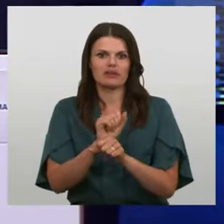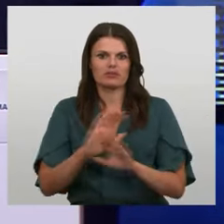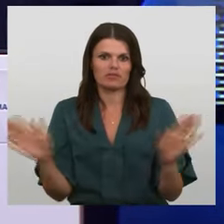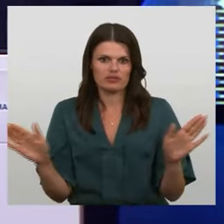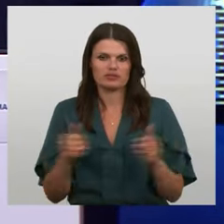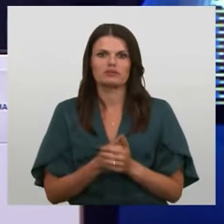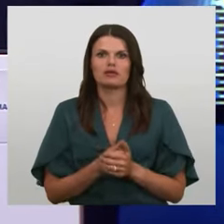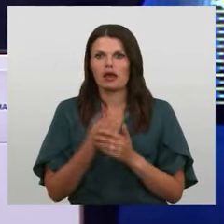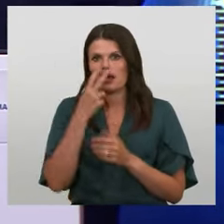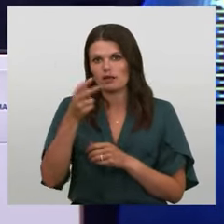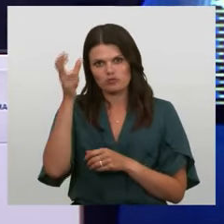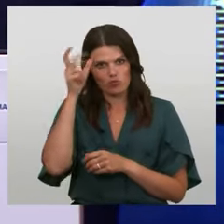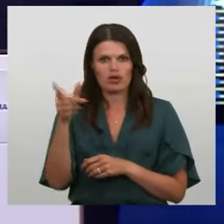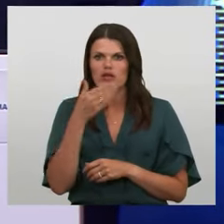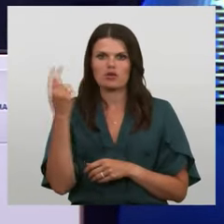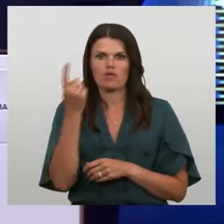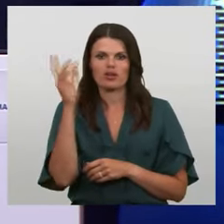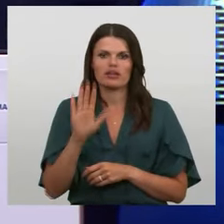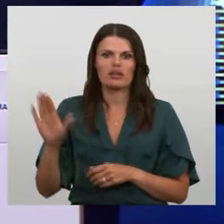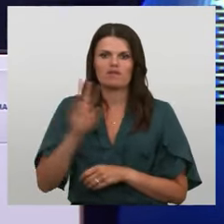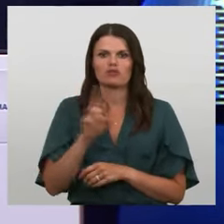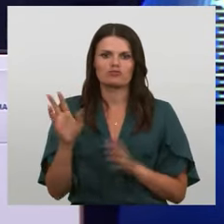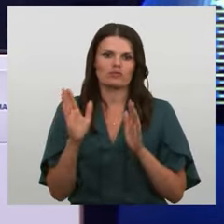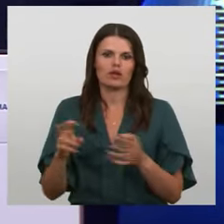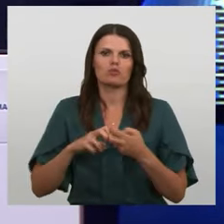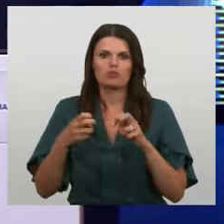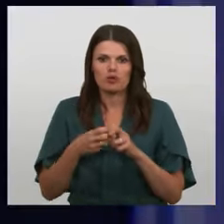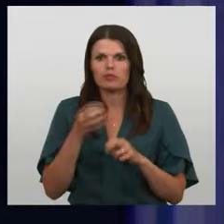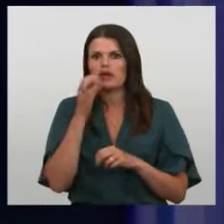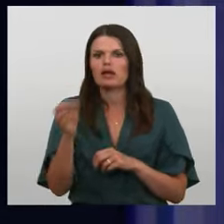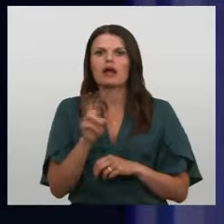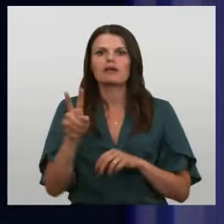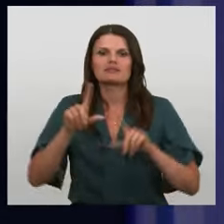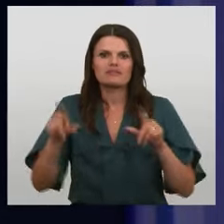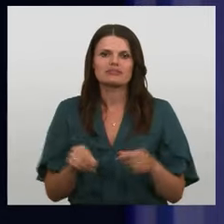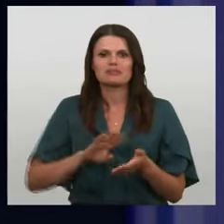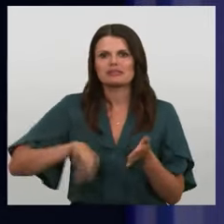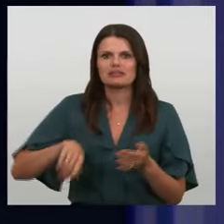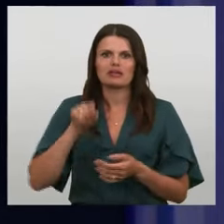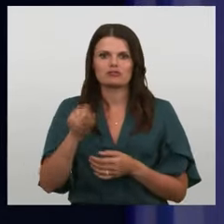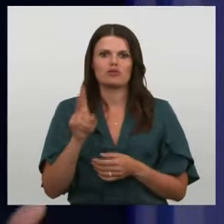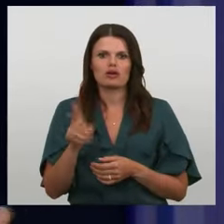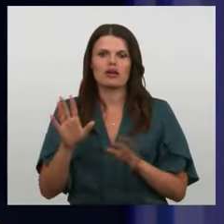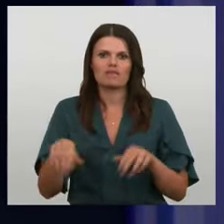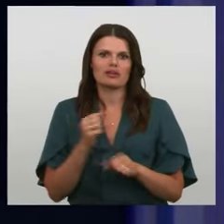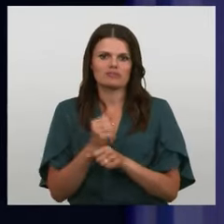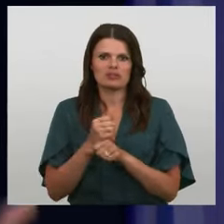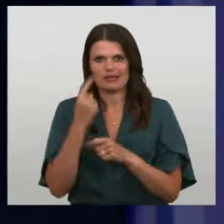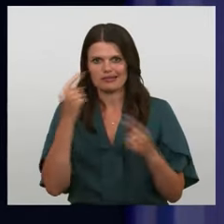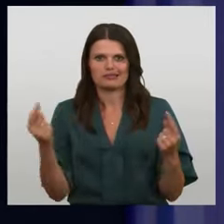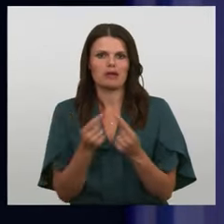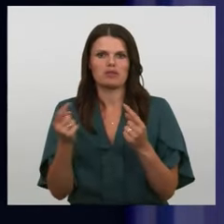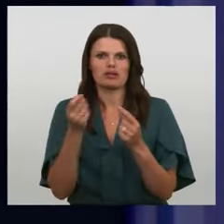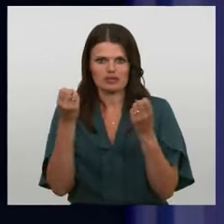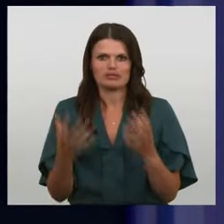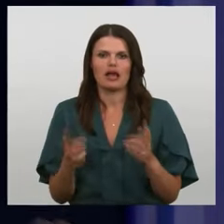mēs redzam, ka Ungārija jau nav vienīgā valsts, ar kuru varētu būt. Pagēj, bet tas vismaz izslēdz to, ka mēs varam strādāt daudz maz saprātīgāms skaidrs,